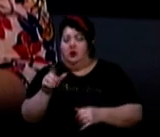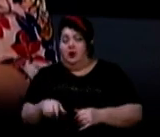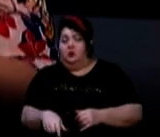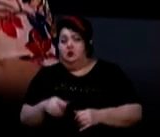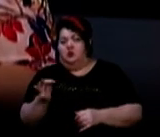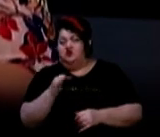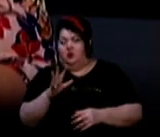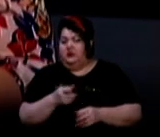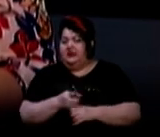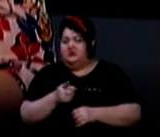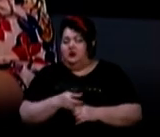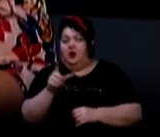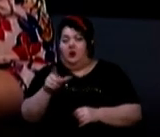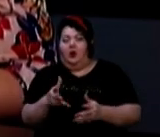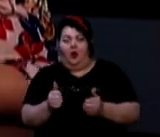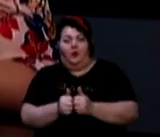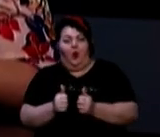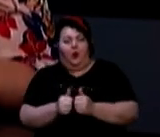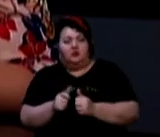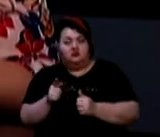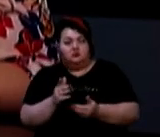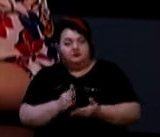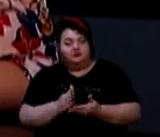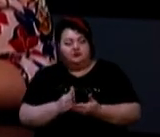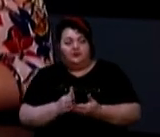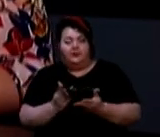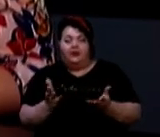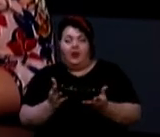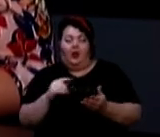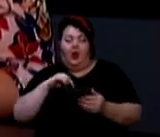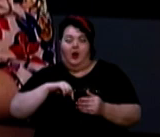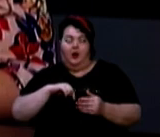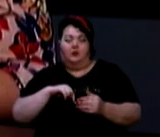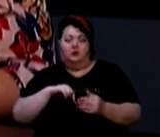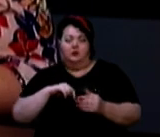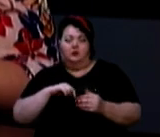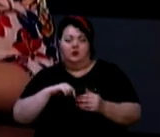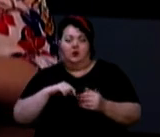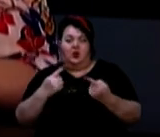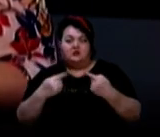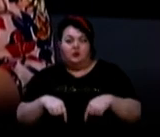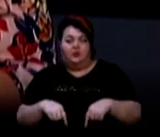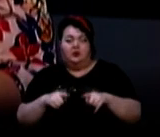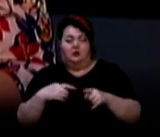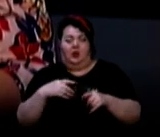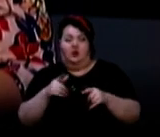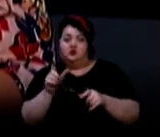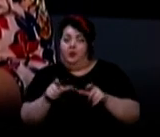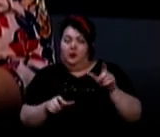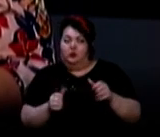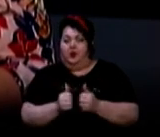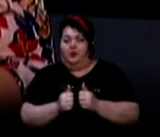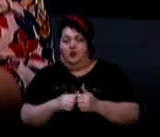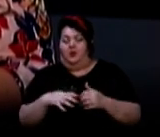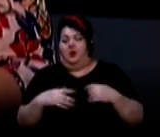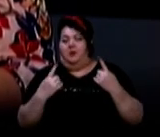загрожує, але для людей, які поряд з нею, які знаходять якісь імуносупресії, для них це важливо, щоб люди поряд були здорові максимально.